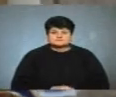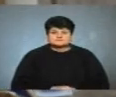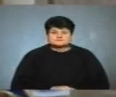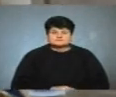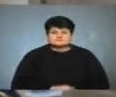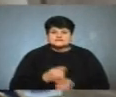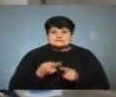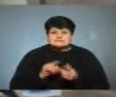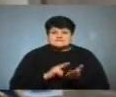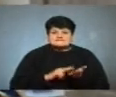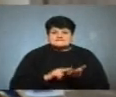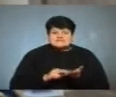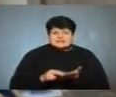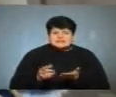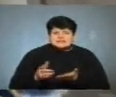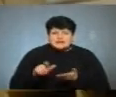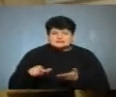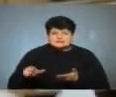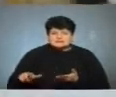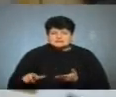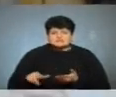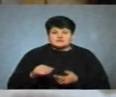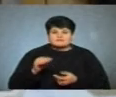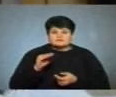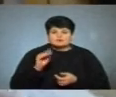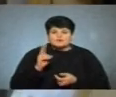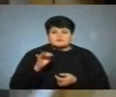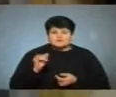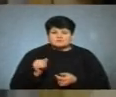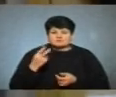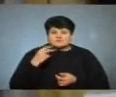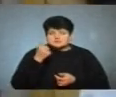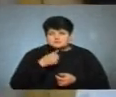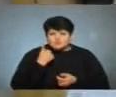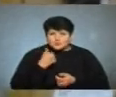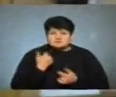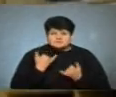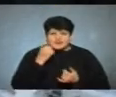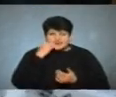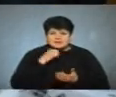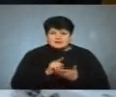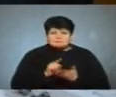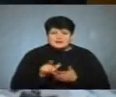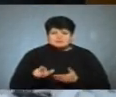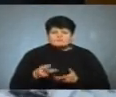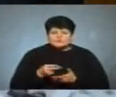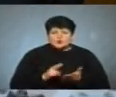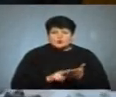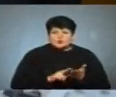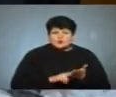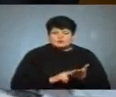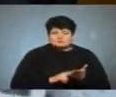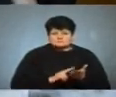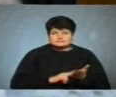Це філателіст Юрій Ковальков, колишній держслужбовець із 20-річним досвідом, зараз на пенсії. Каже, у його колекції понад 50